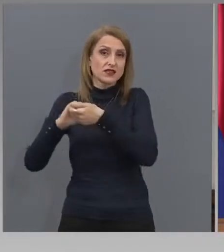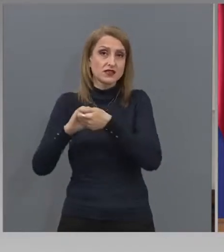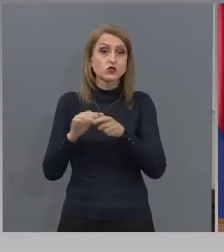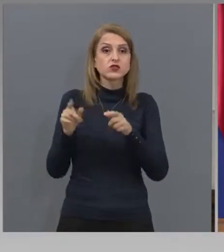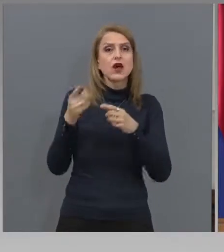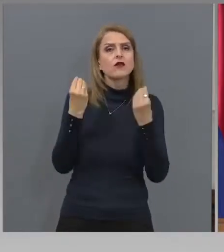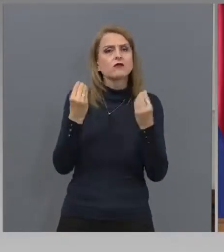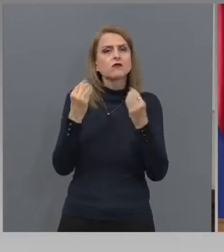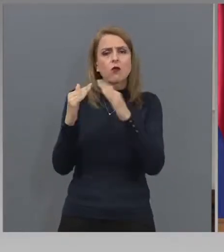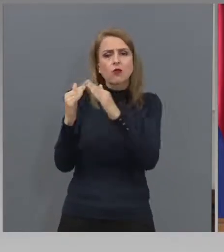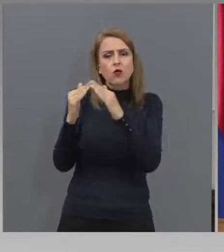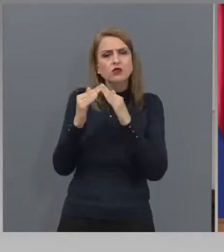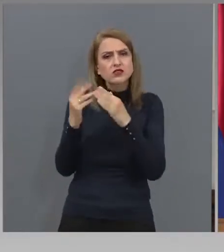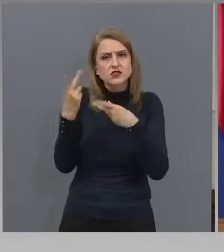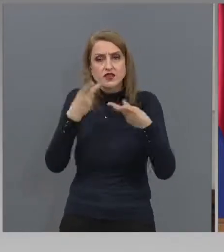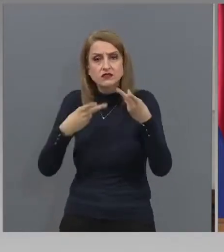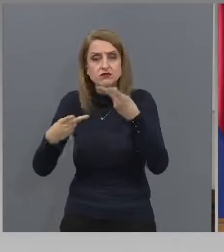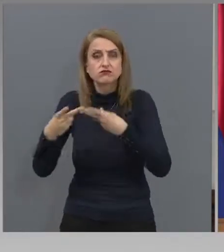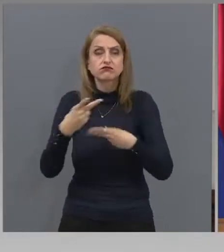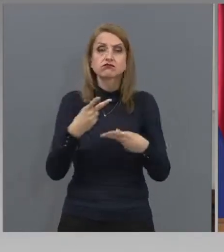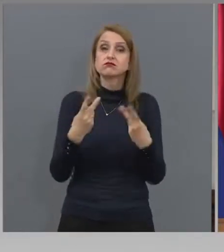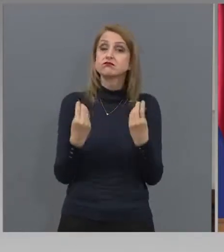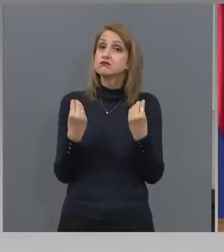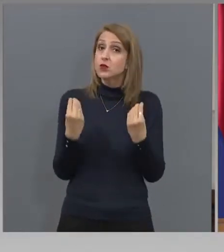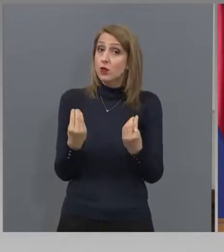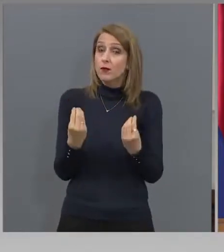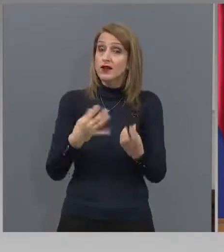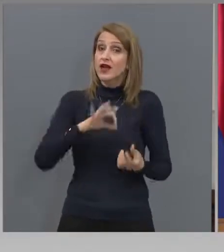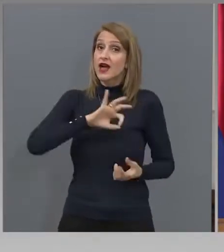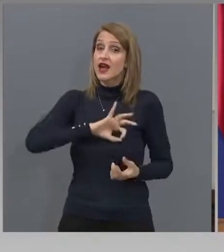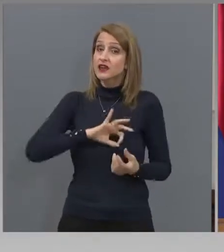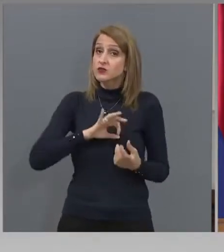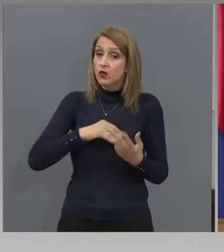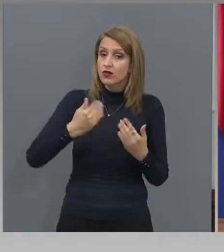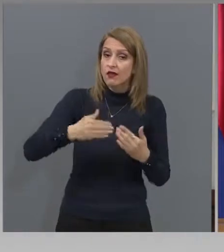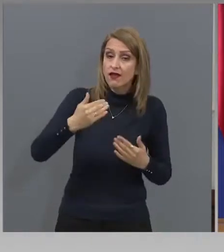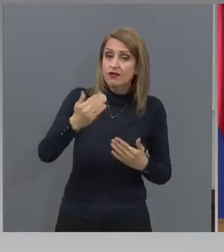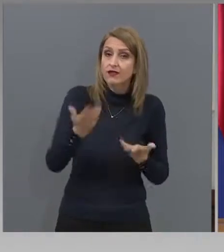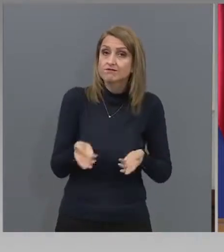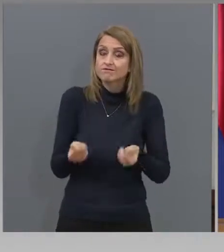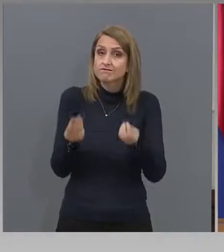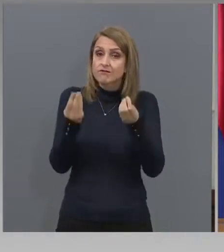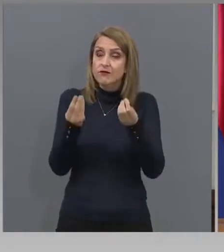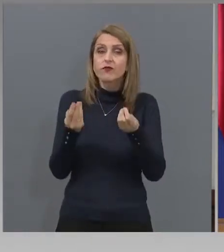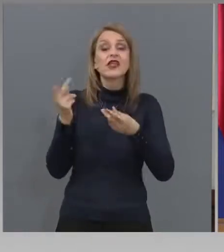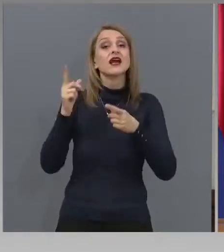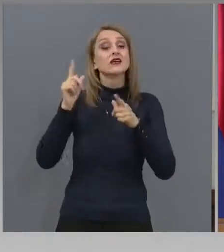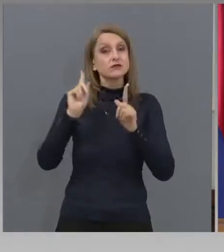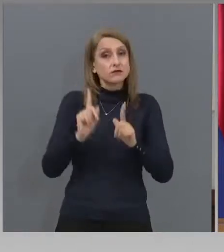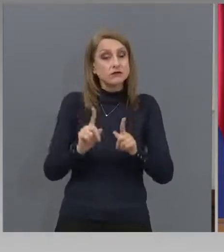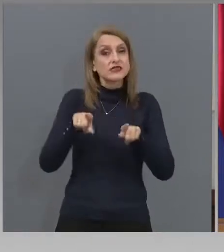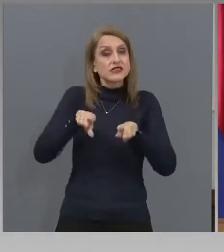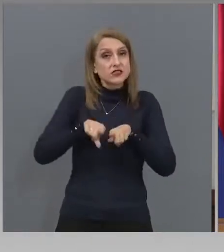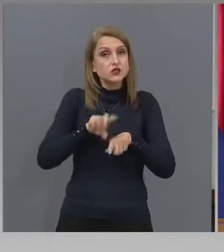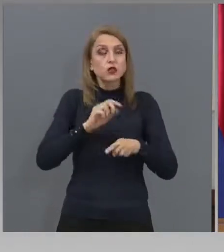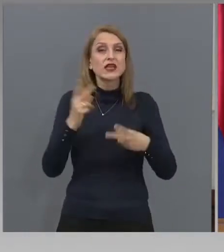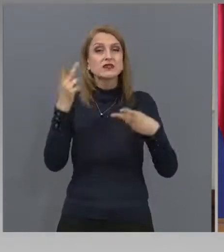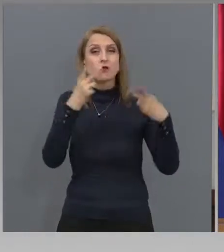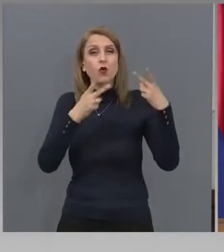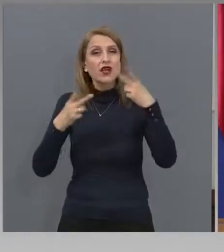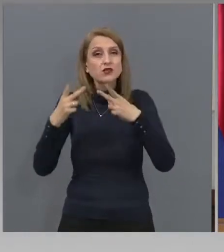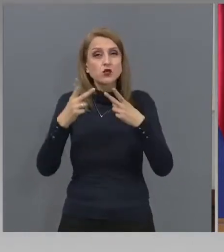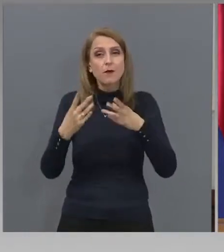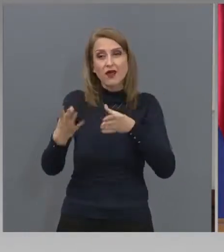добросъседството и сосезаеми резултати, включително споразумението от Преспас Гърция